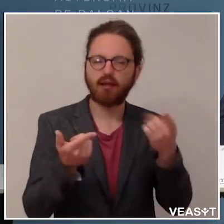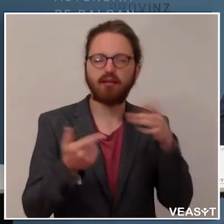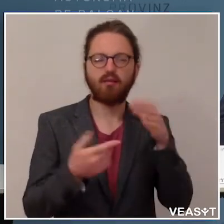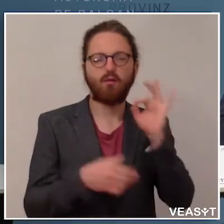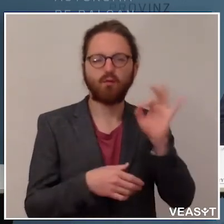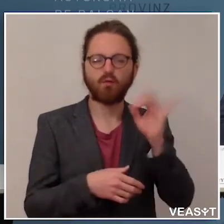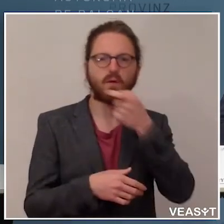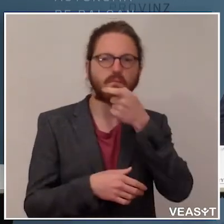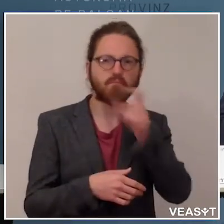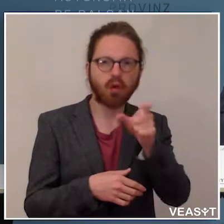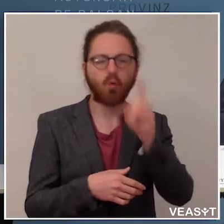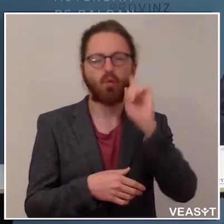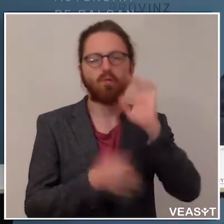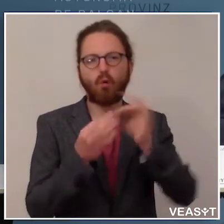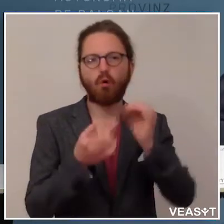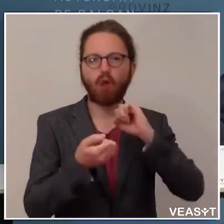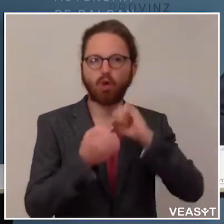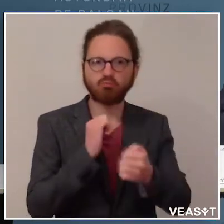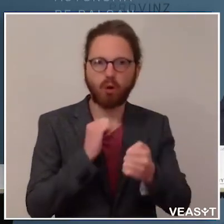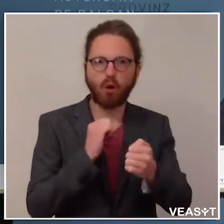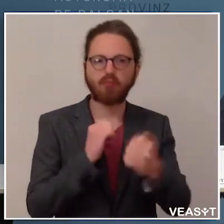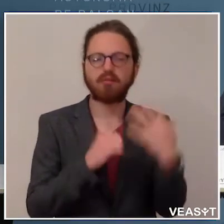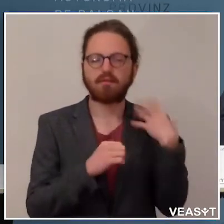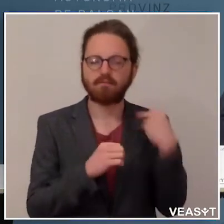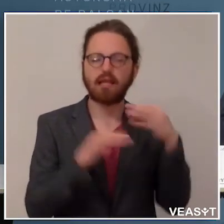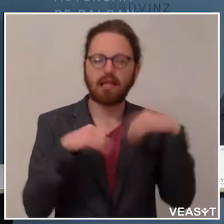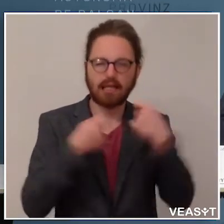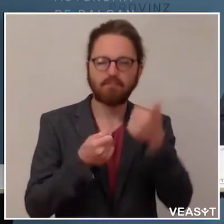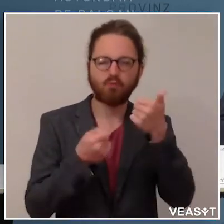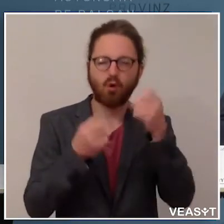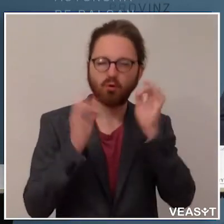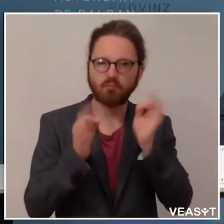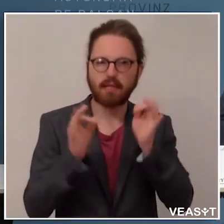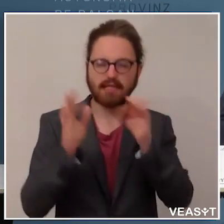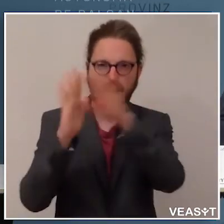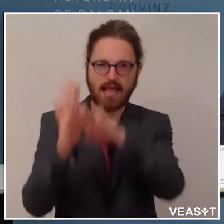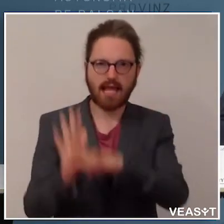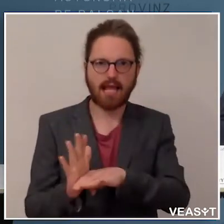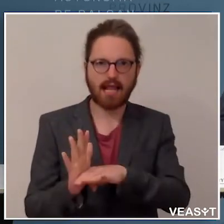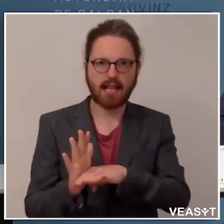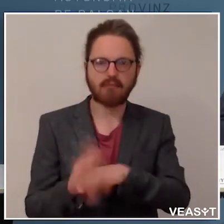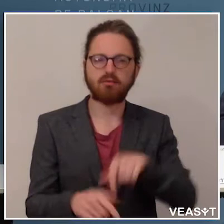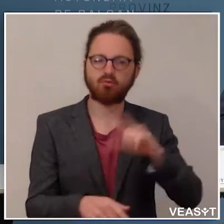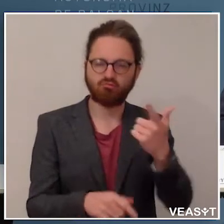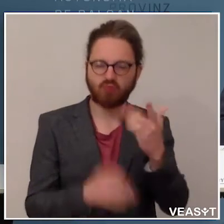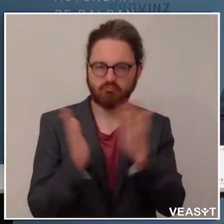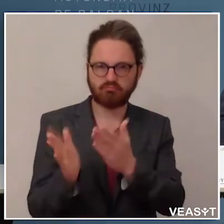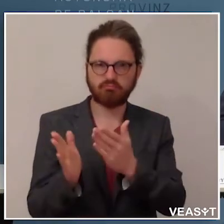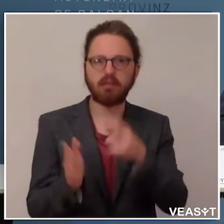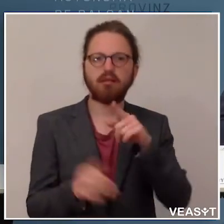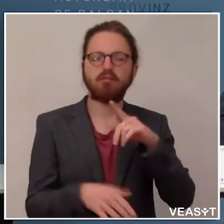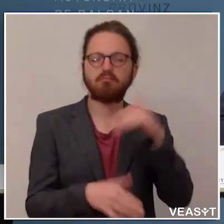Aktivitäten, aber auch für sportliche noch einmal spezifische Regeln gibt. Das ist das Zweite. Es ist in dem Gesetz vorgesehen, welche